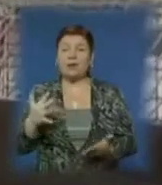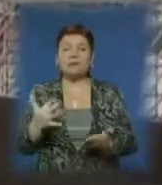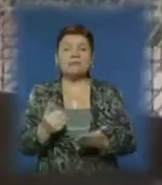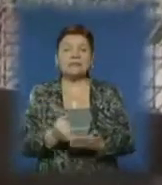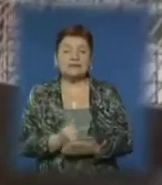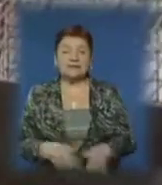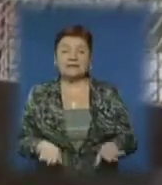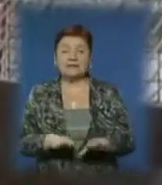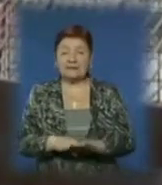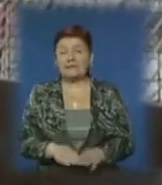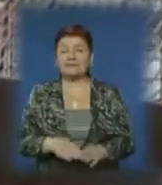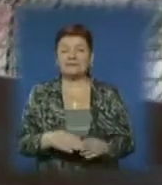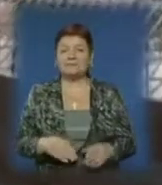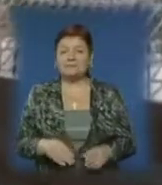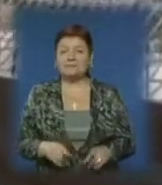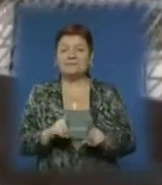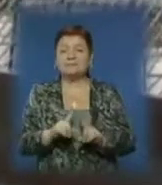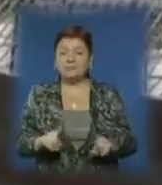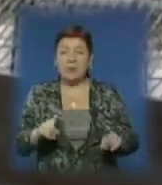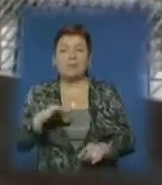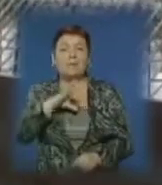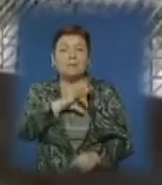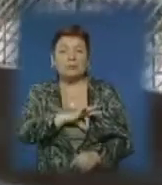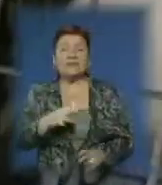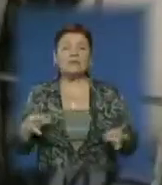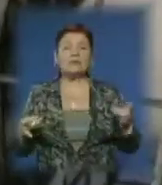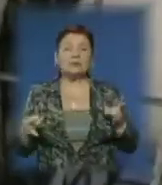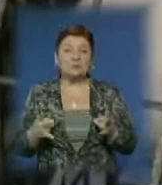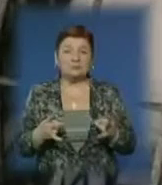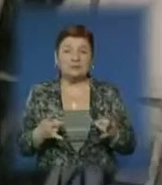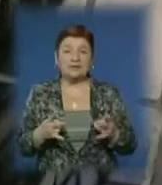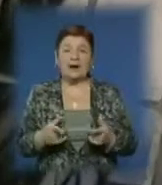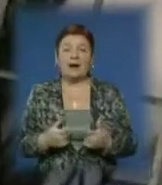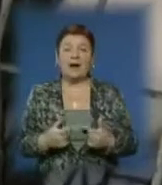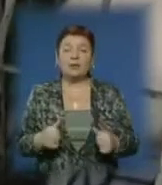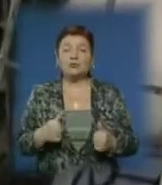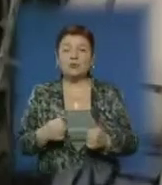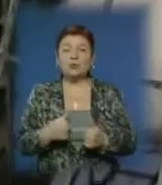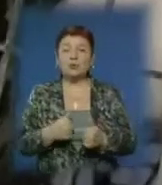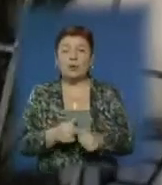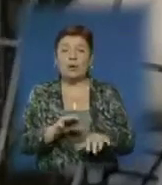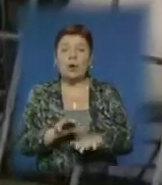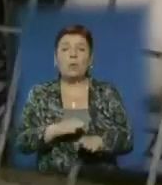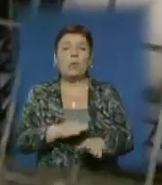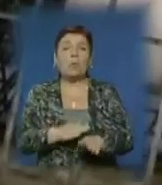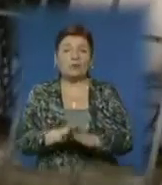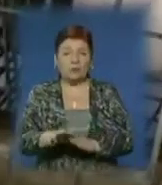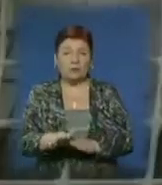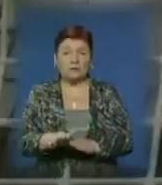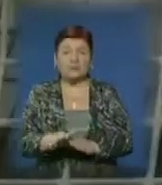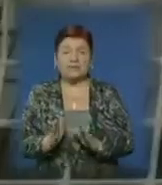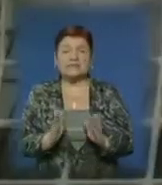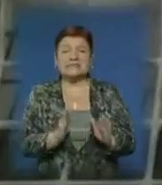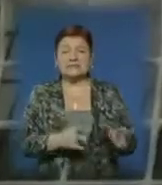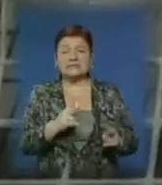максимальної рентаблісті і прибутків, потрібно галузь довести до повного циклу,